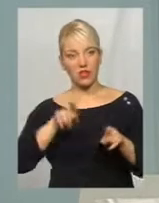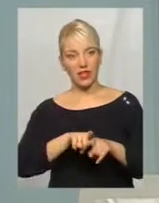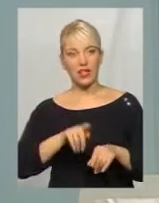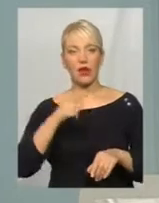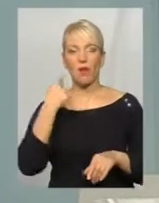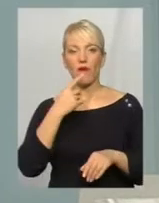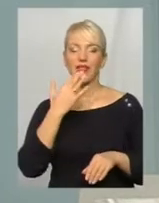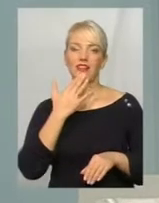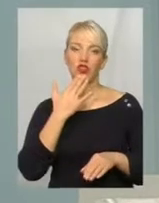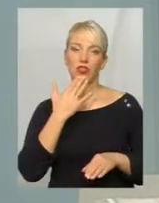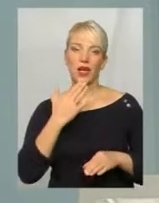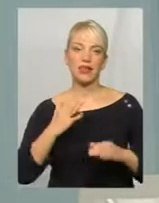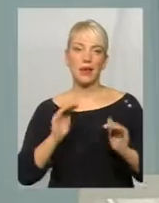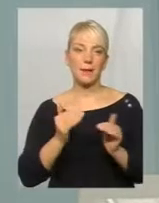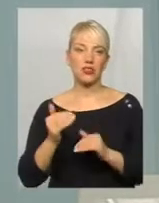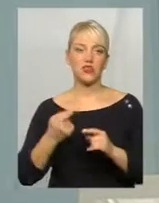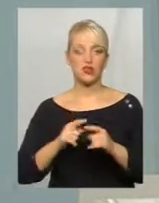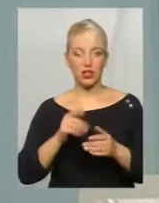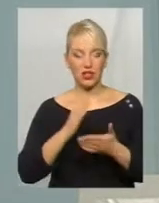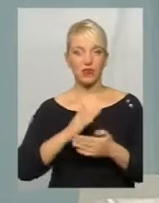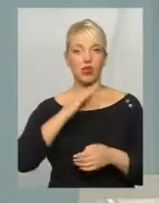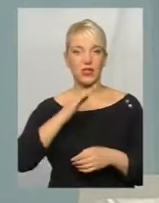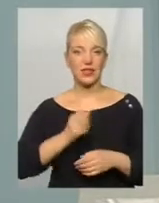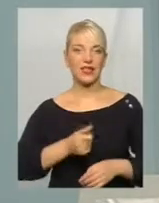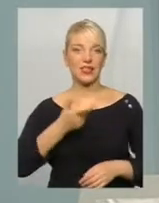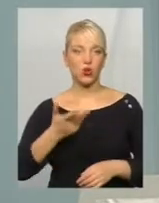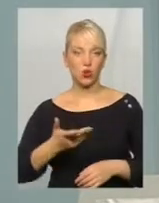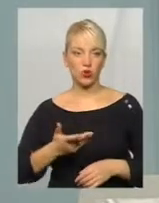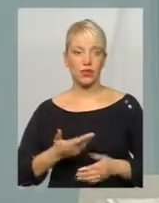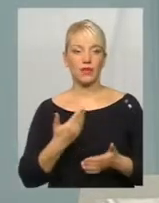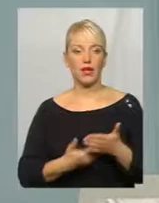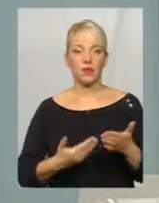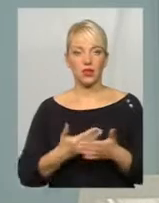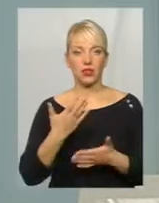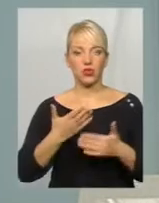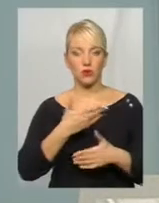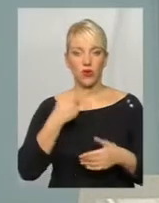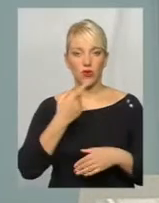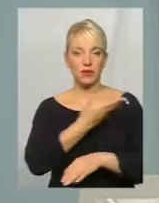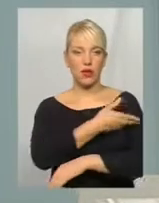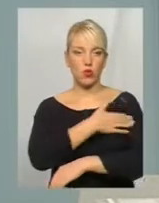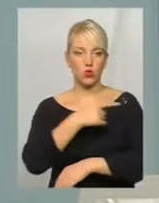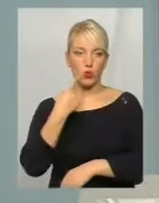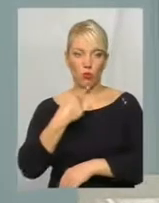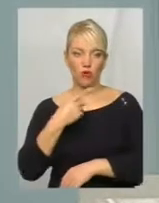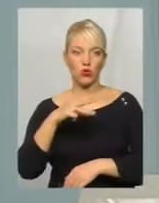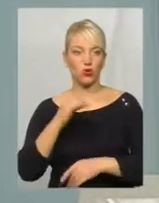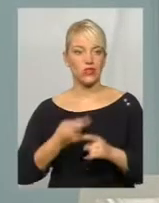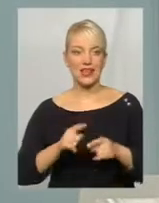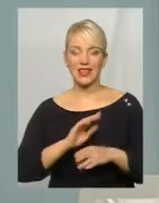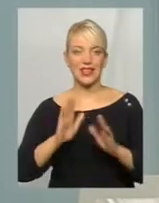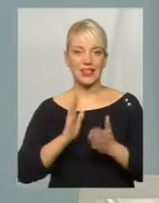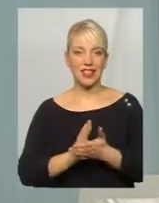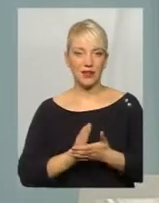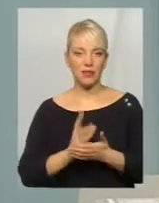національних меншин. вони є в достатній кількості, наприклад, якщо ми говоримо за угорську мову, то це не є